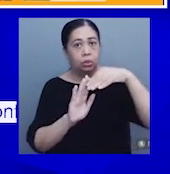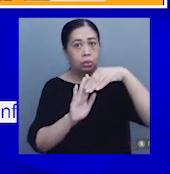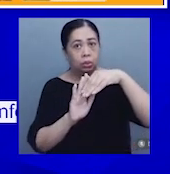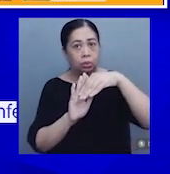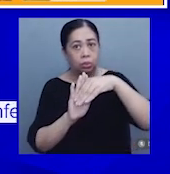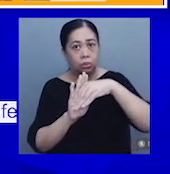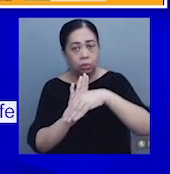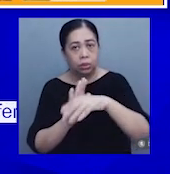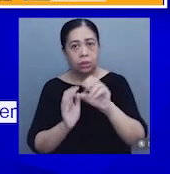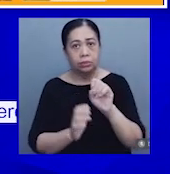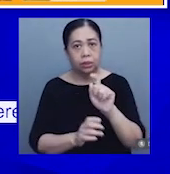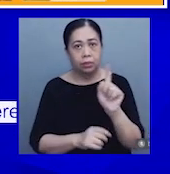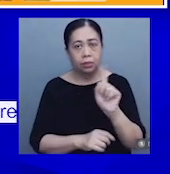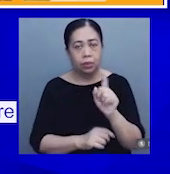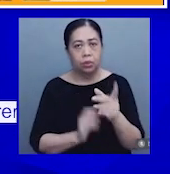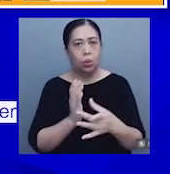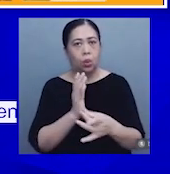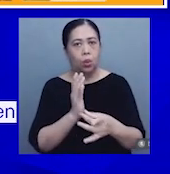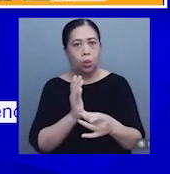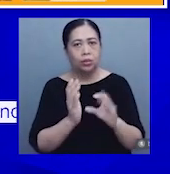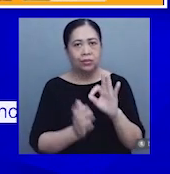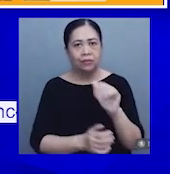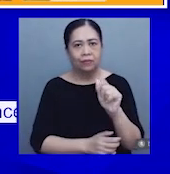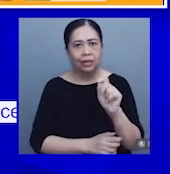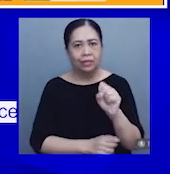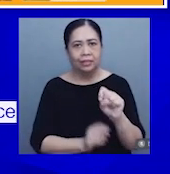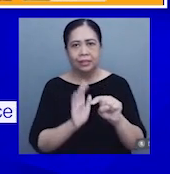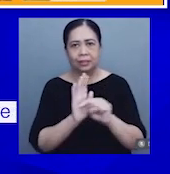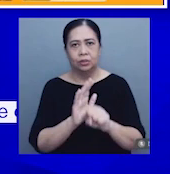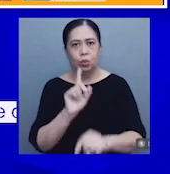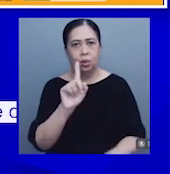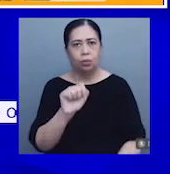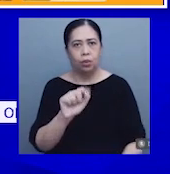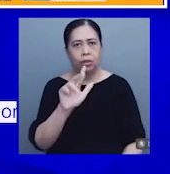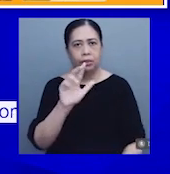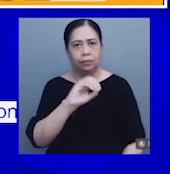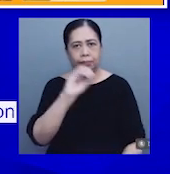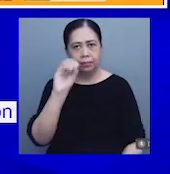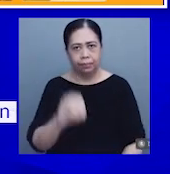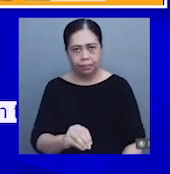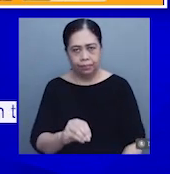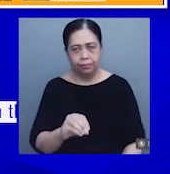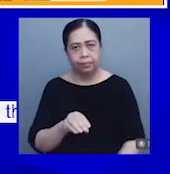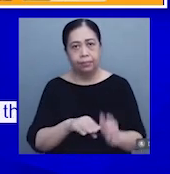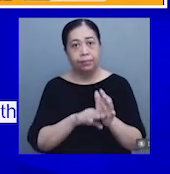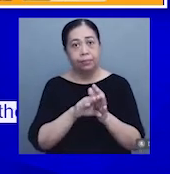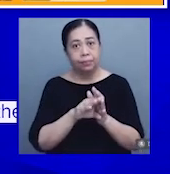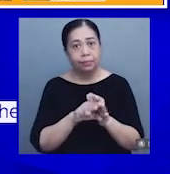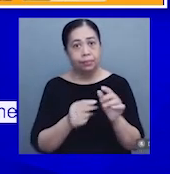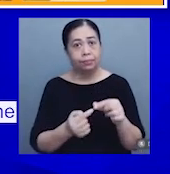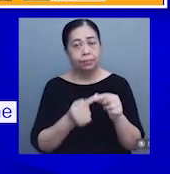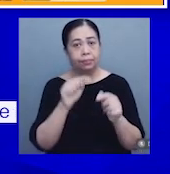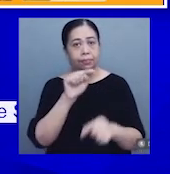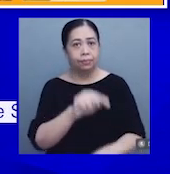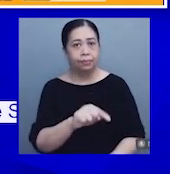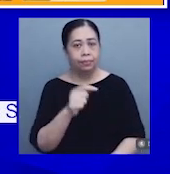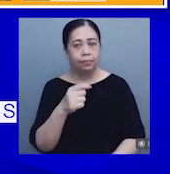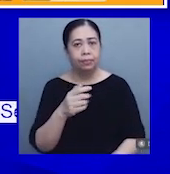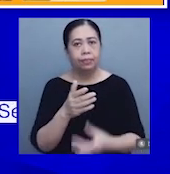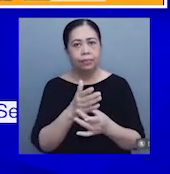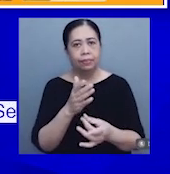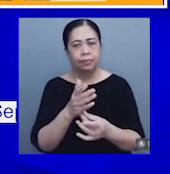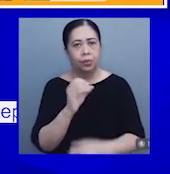September ang oils and fats, na may negative 1.3% inflation, particular dito ang mantika.